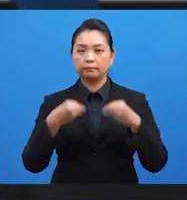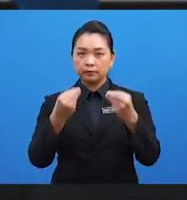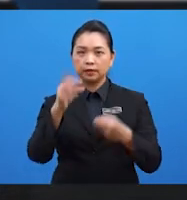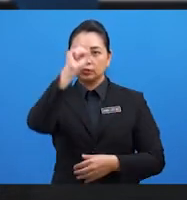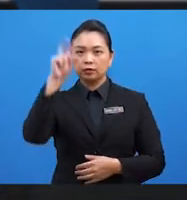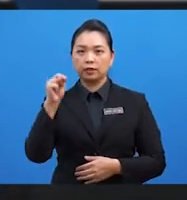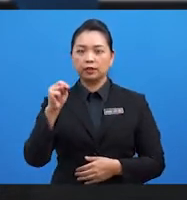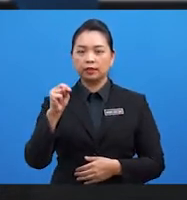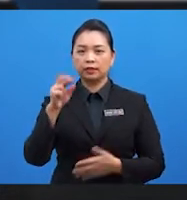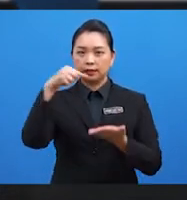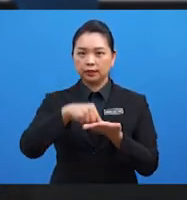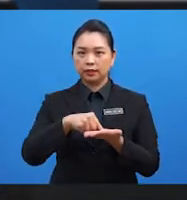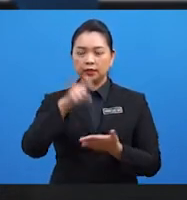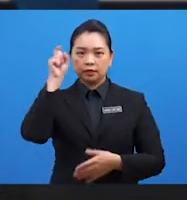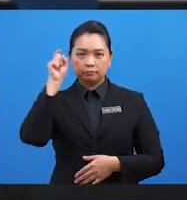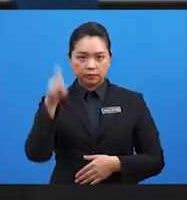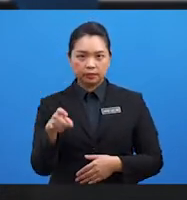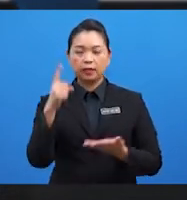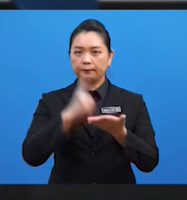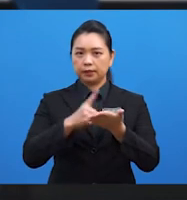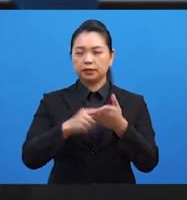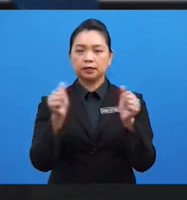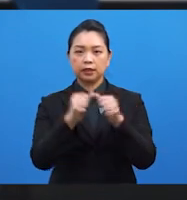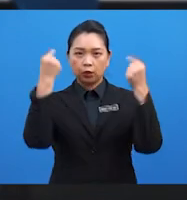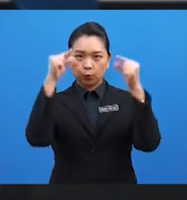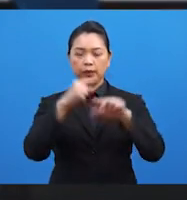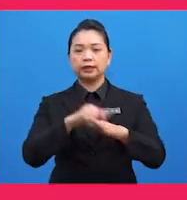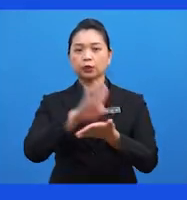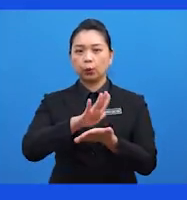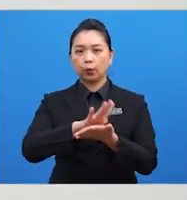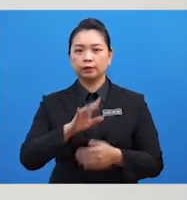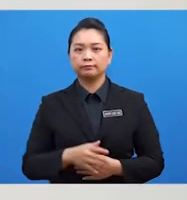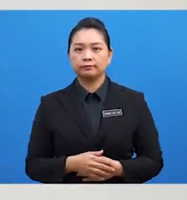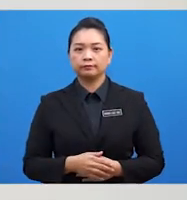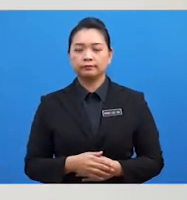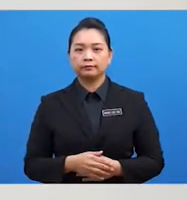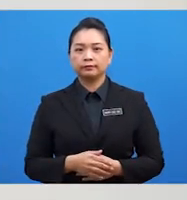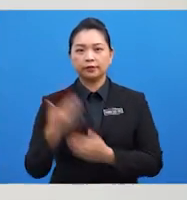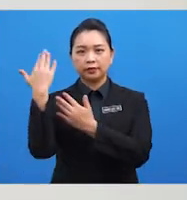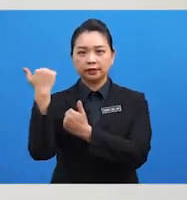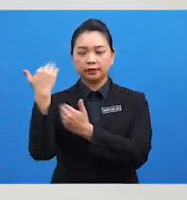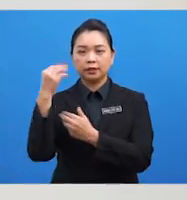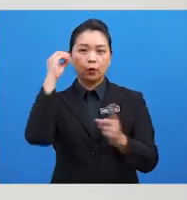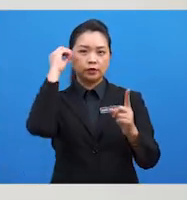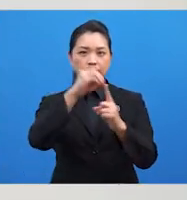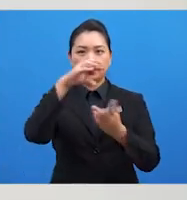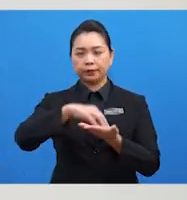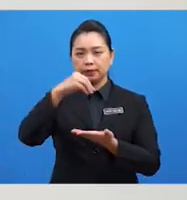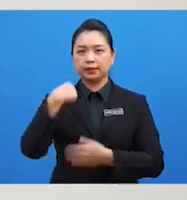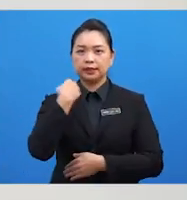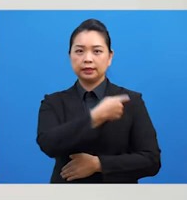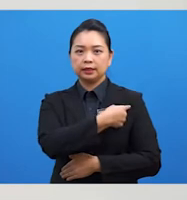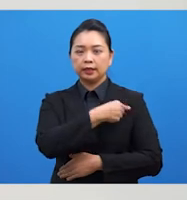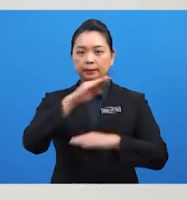hendaklah para pelajar berbincang dengan guru di sekolah semoga objektif pembelajaran